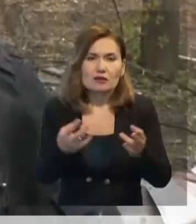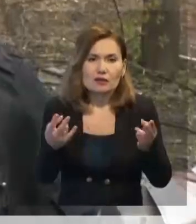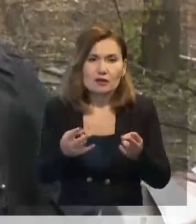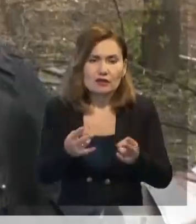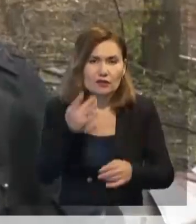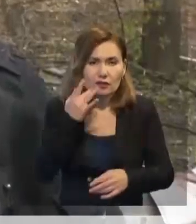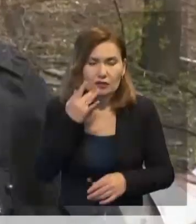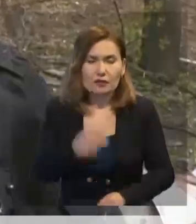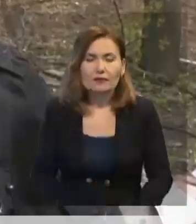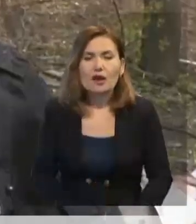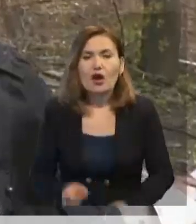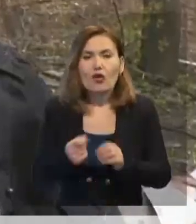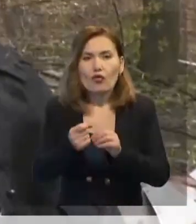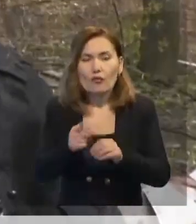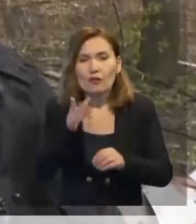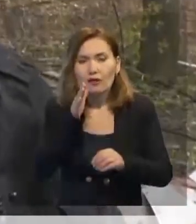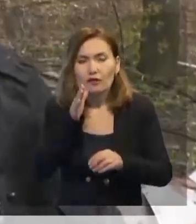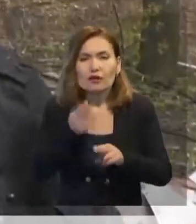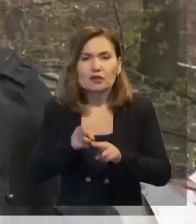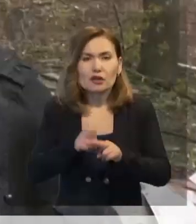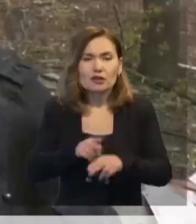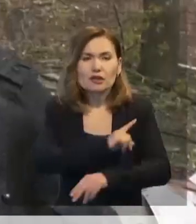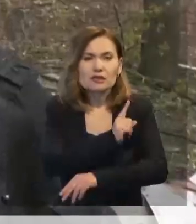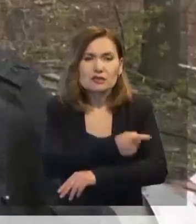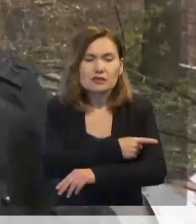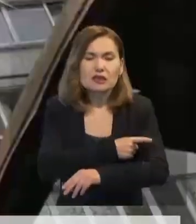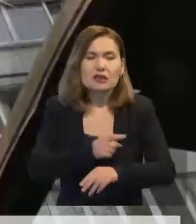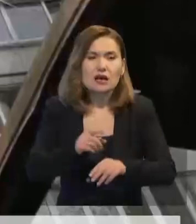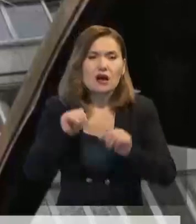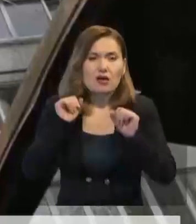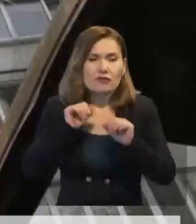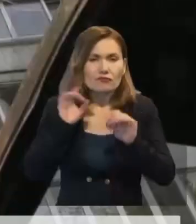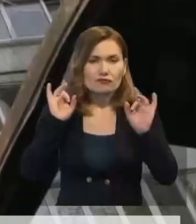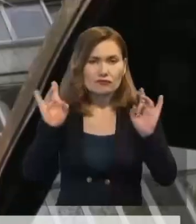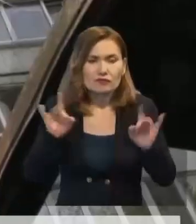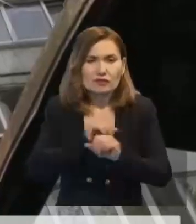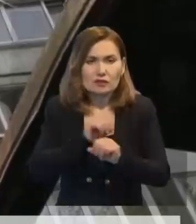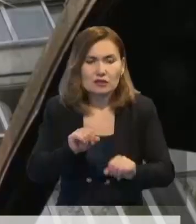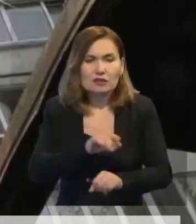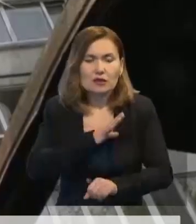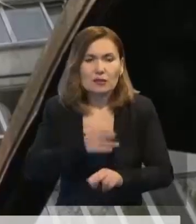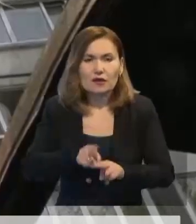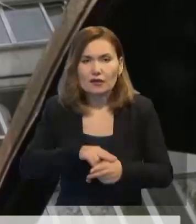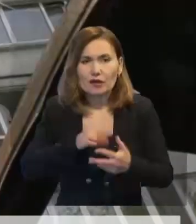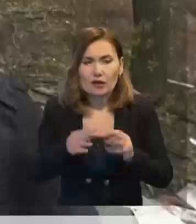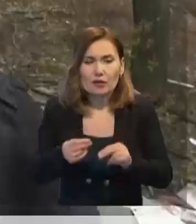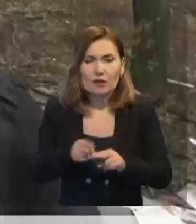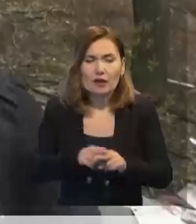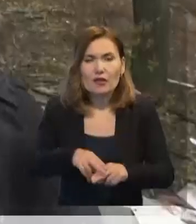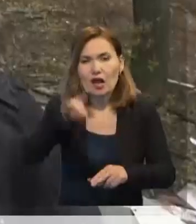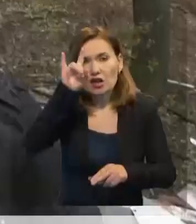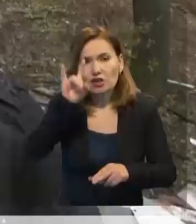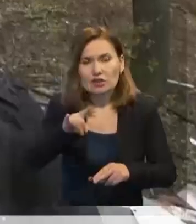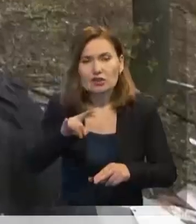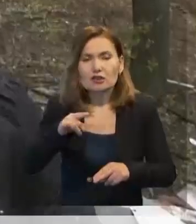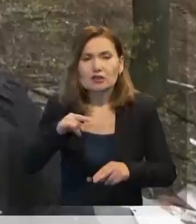Түнгі 11-лер кезінде жарылысты бұстары естілді. Ешкімнің баспалда қалаңына шықпағаны дұрыс болды. Өйткені шына сынықтары